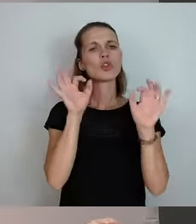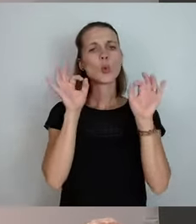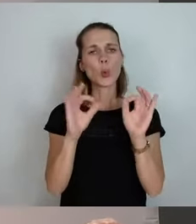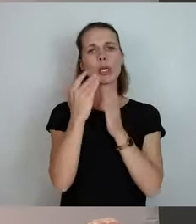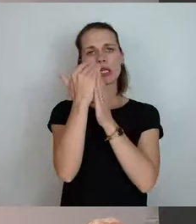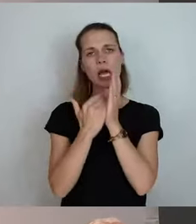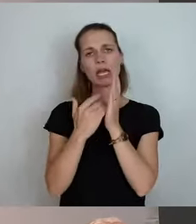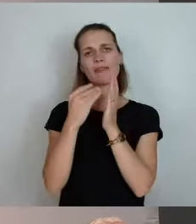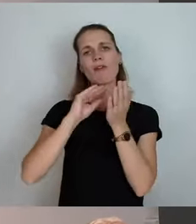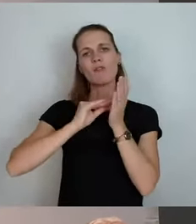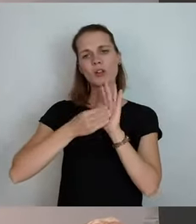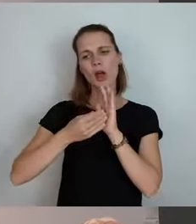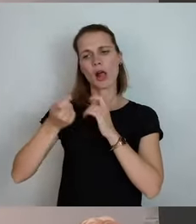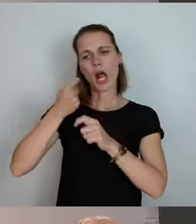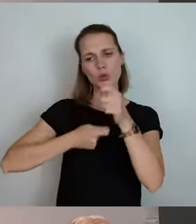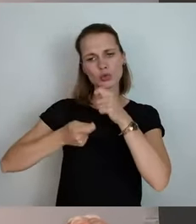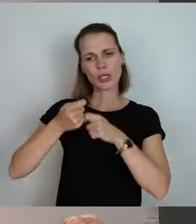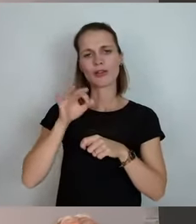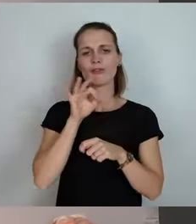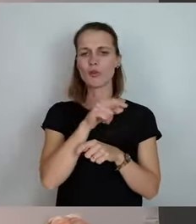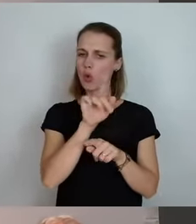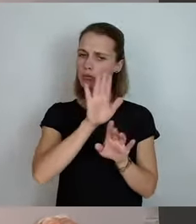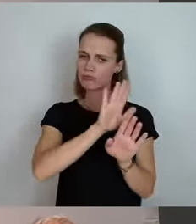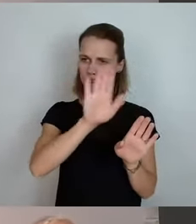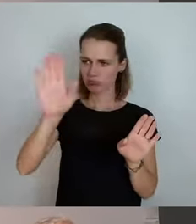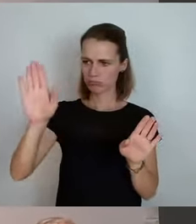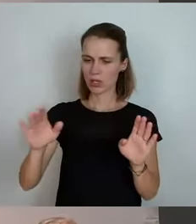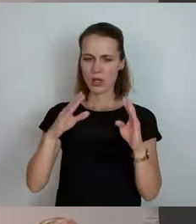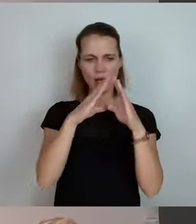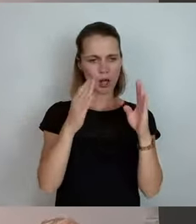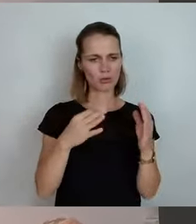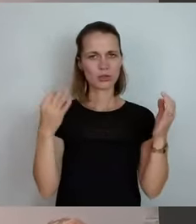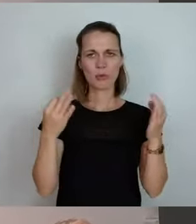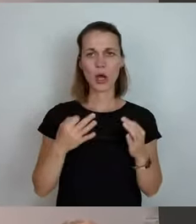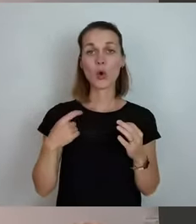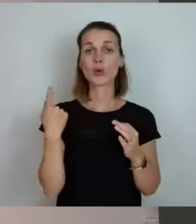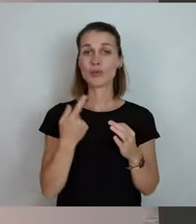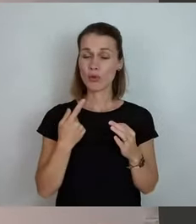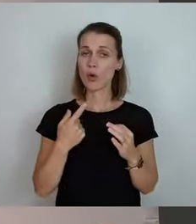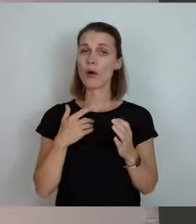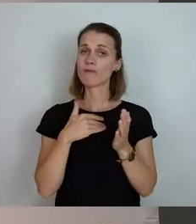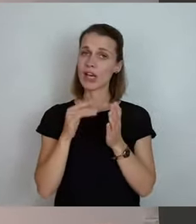werden, die für die Häuser notwendig sind und die uns am besten voranbringen.